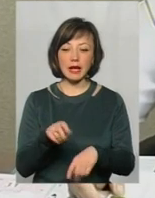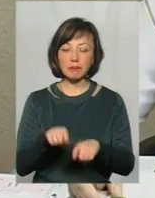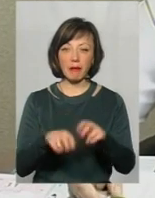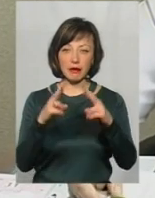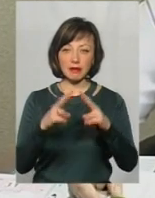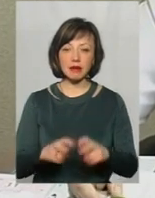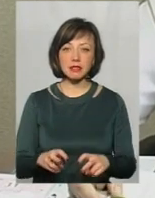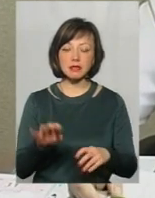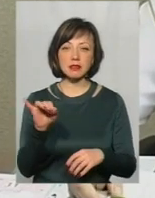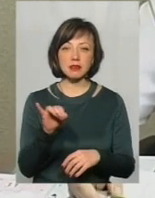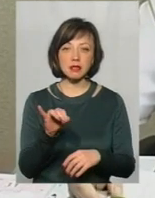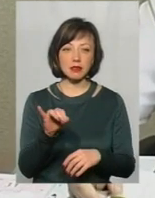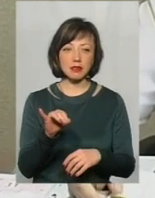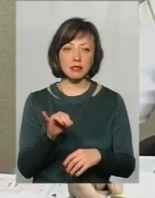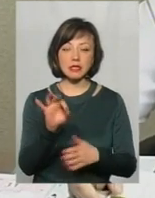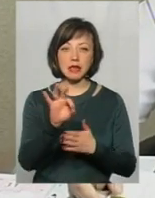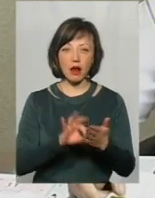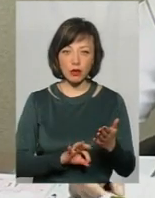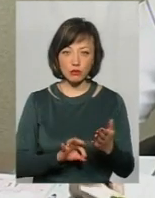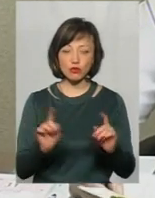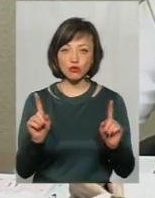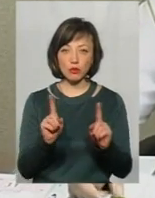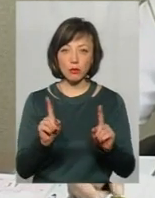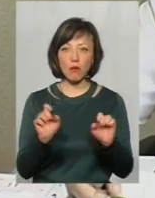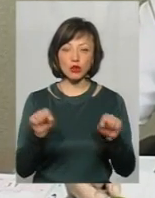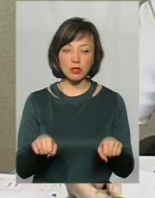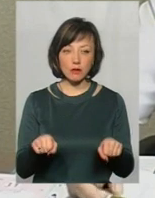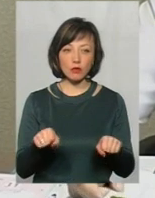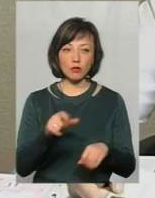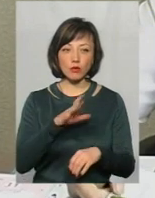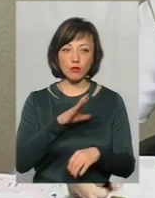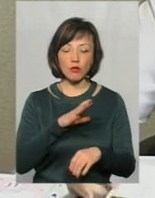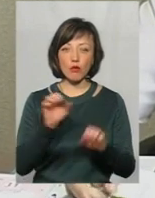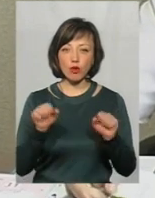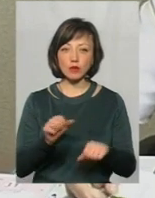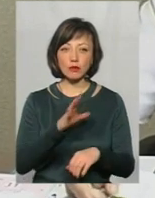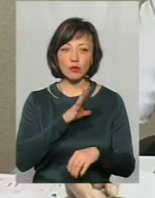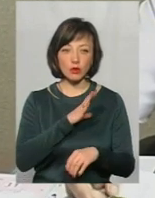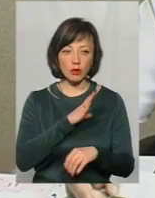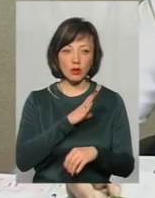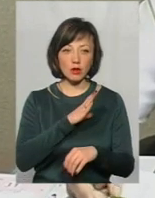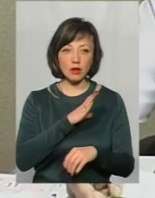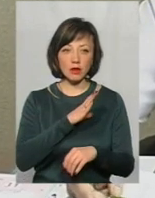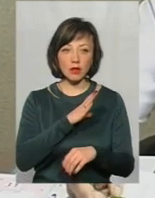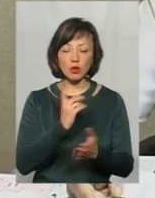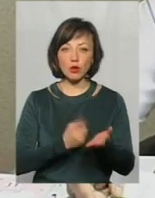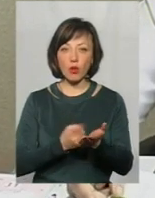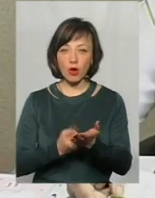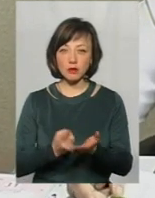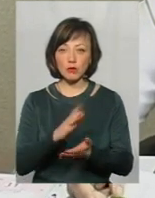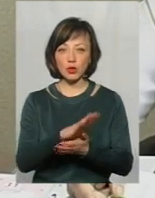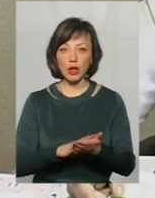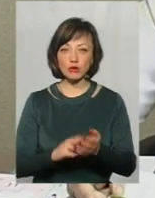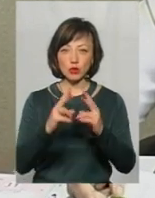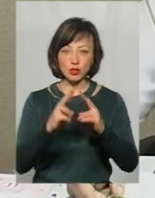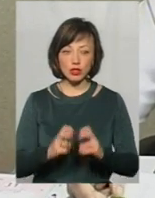експертизи зразу ж для того, щоб можна було б вилучити речові докази для подальшого